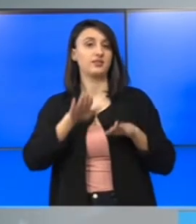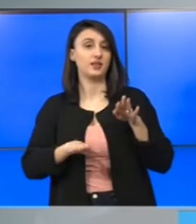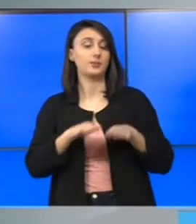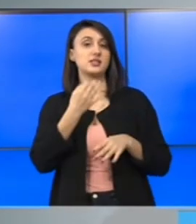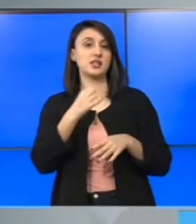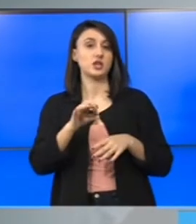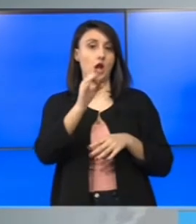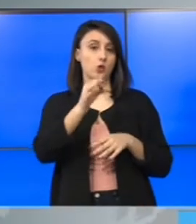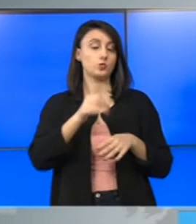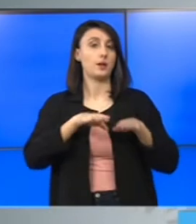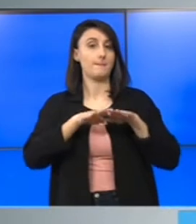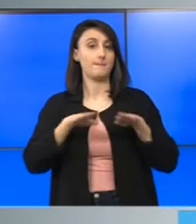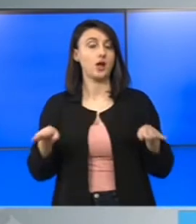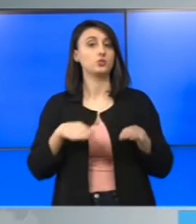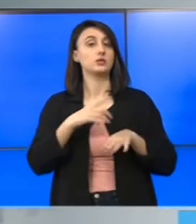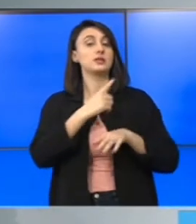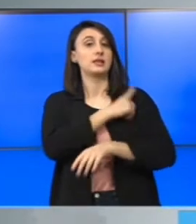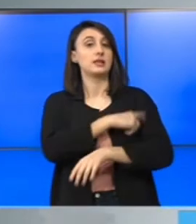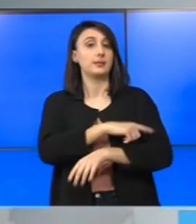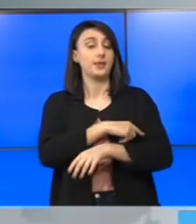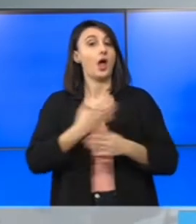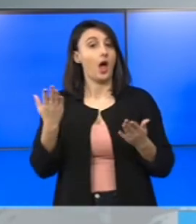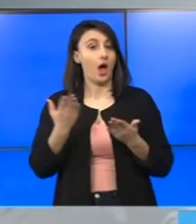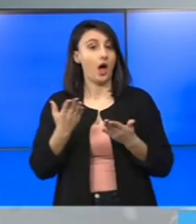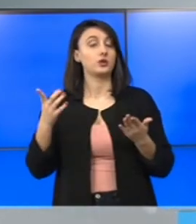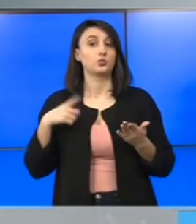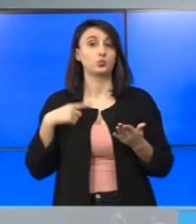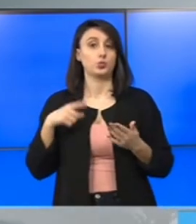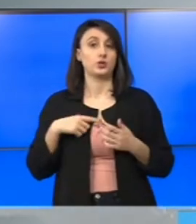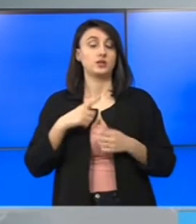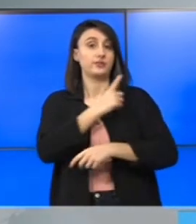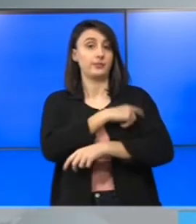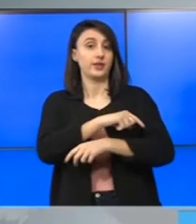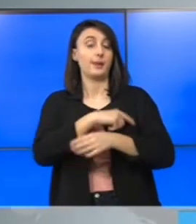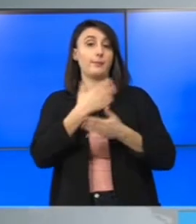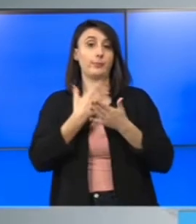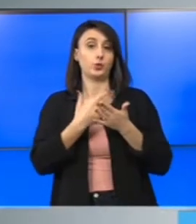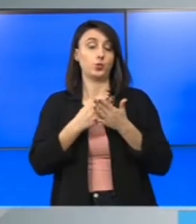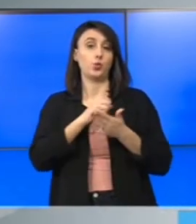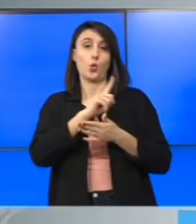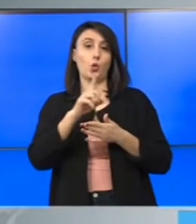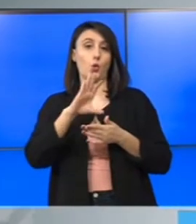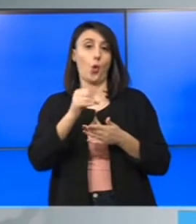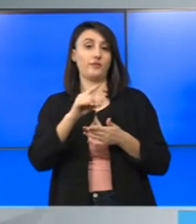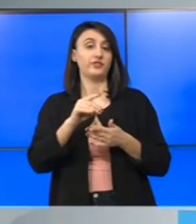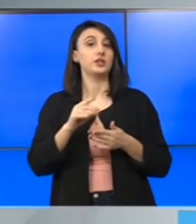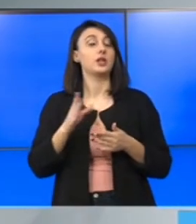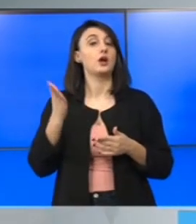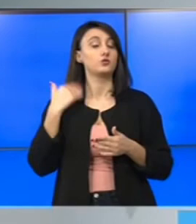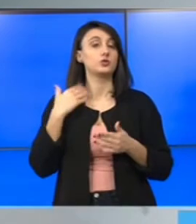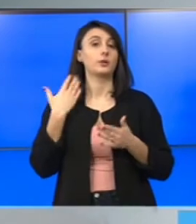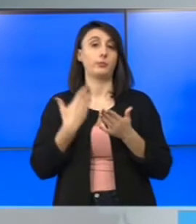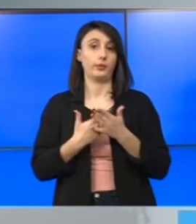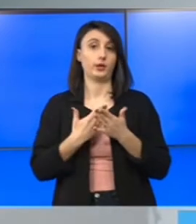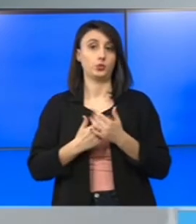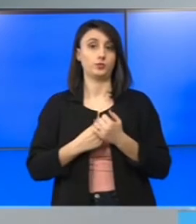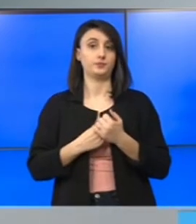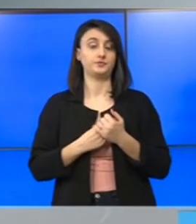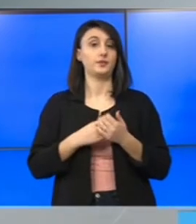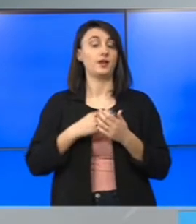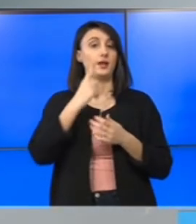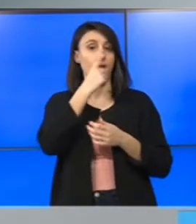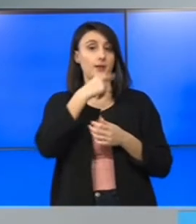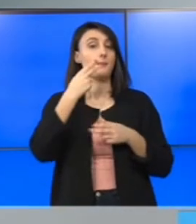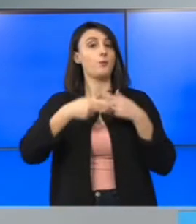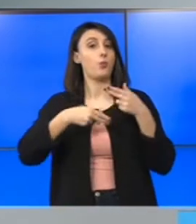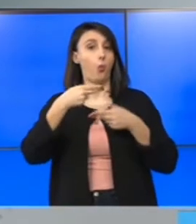10% din paturile, din spitalele județene, care de principiu foste spitalele pentru patologie non-COVID, erau pentru patologia